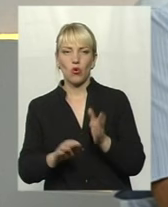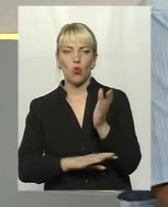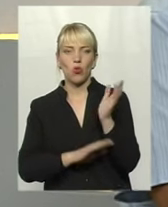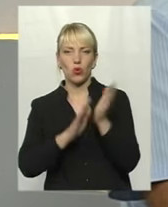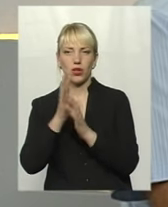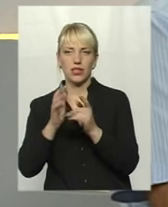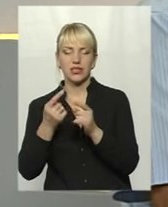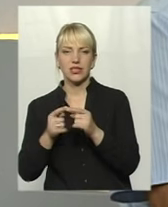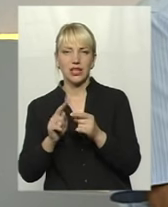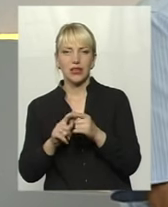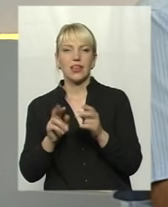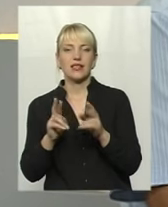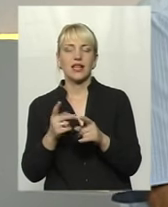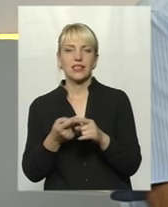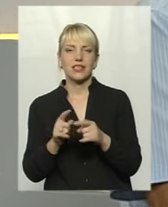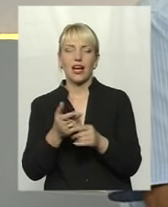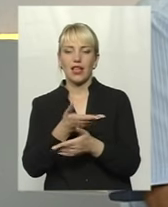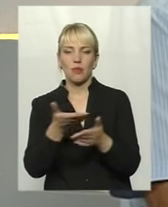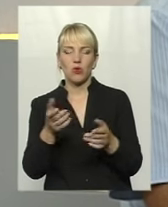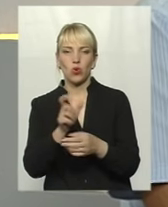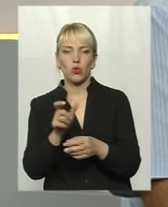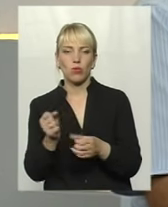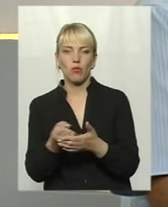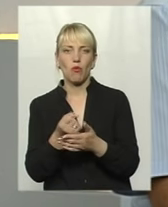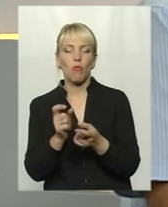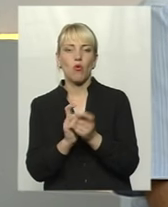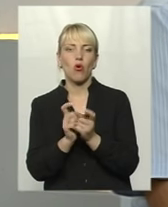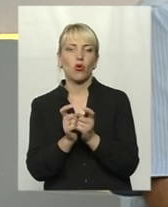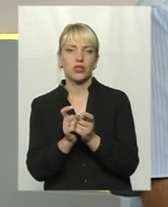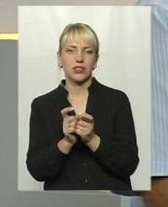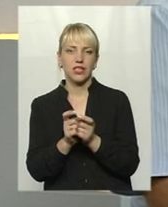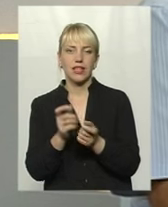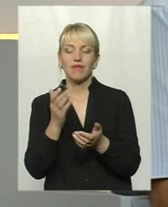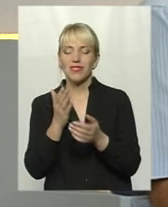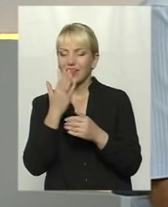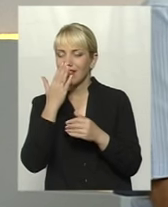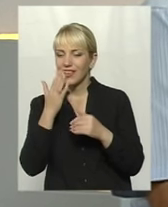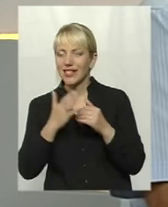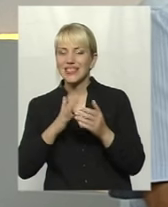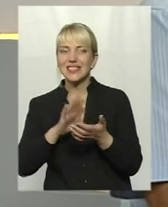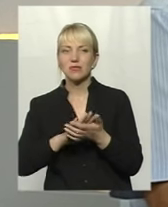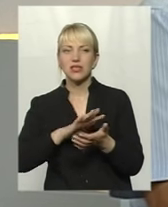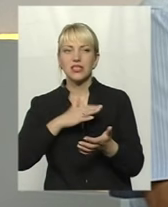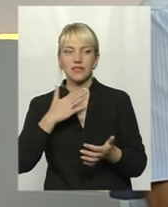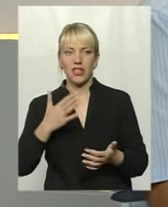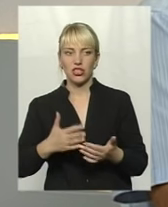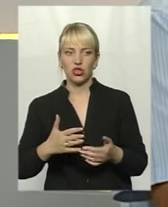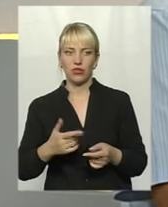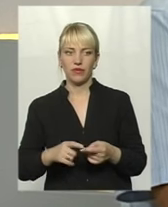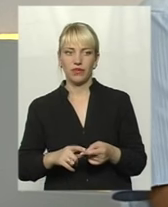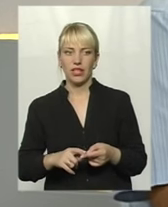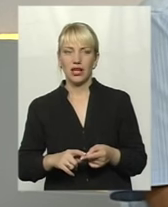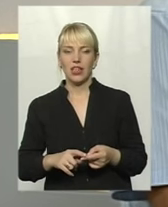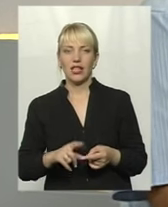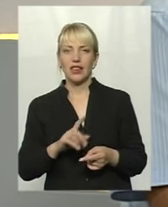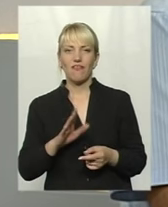можливо, методом методом. таки робити. Тим паче, що є і недалеко, і сміттєзвалище пастеризоване, що не кожен гір в селі